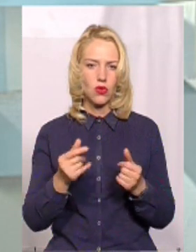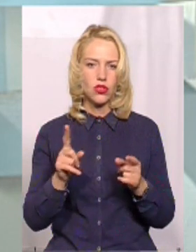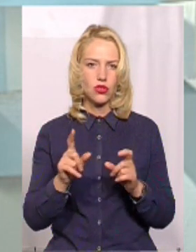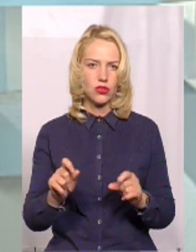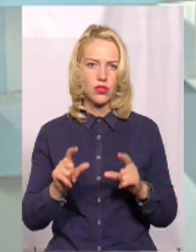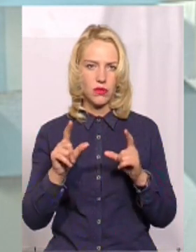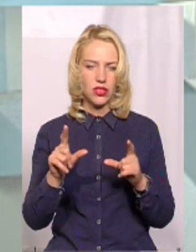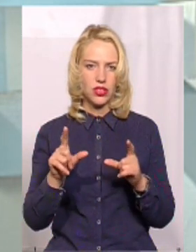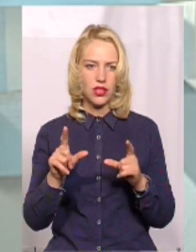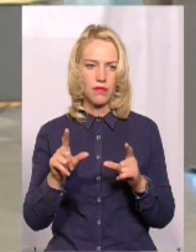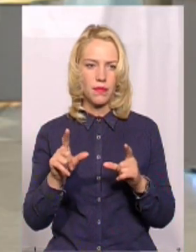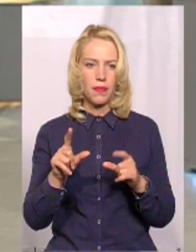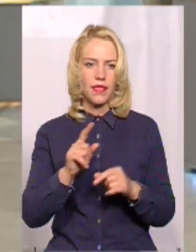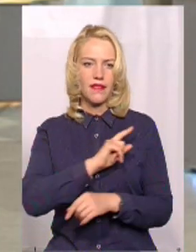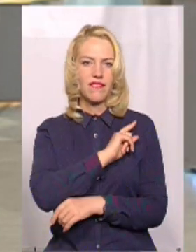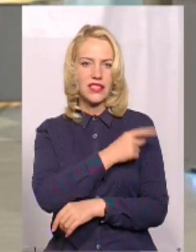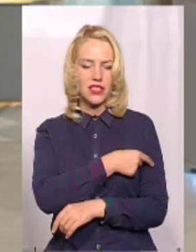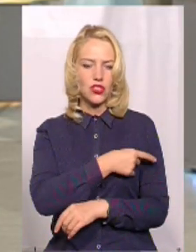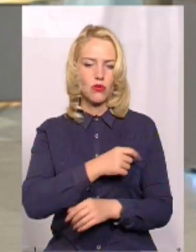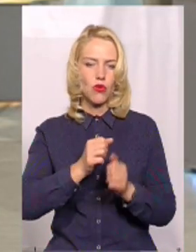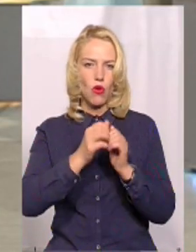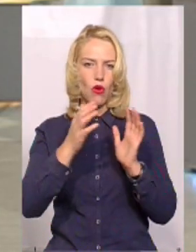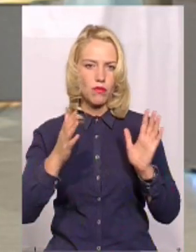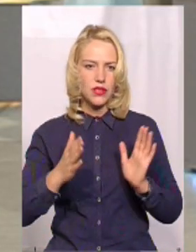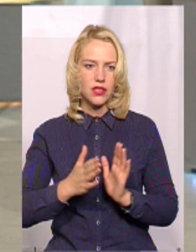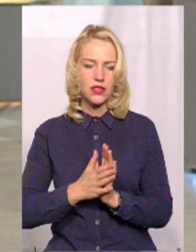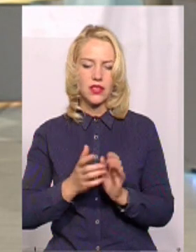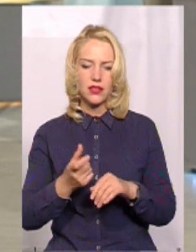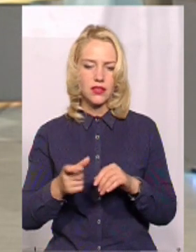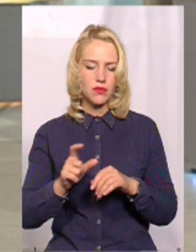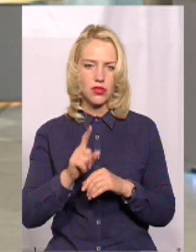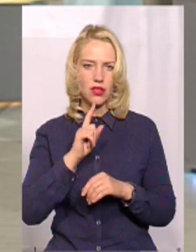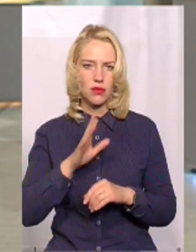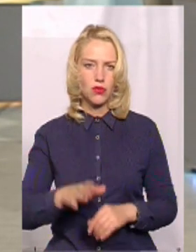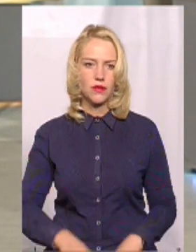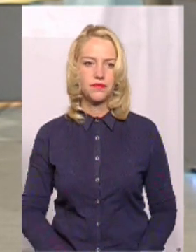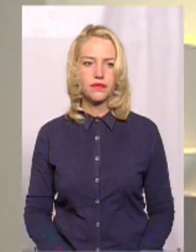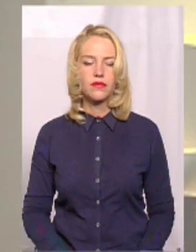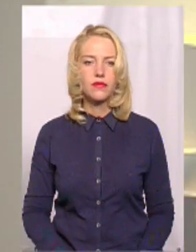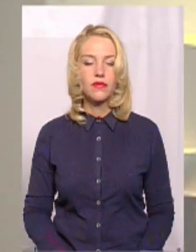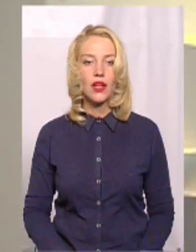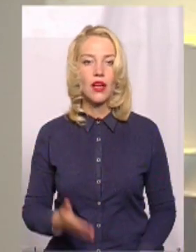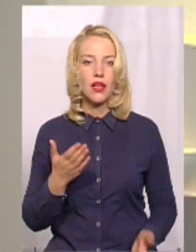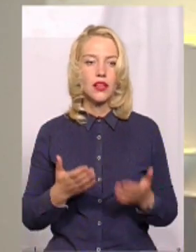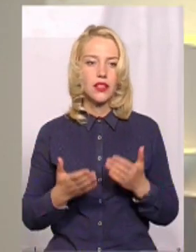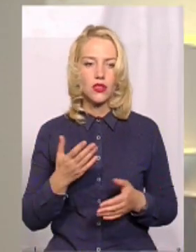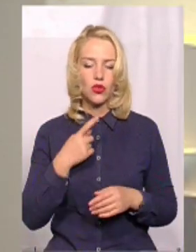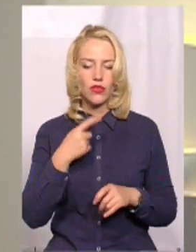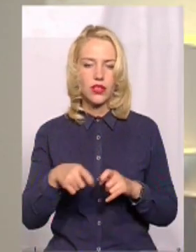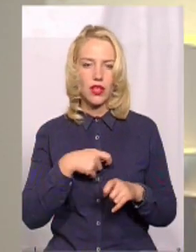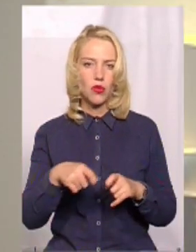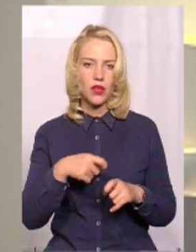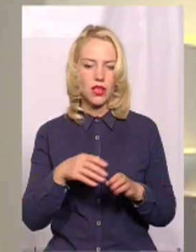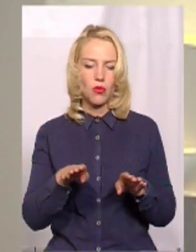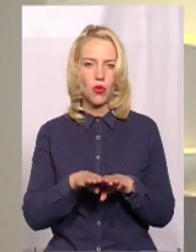збільшення в фізичному обсязі, збільшення не буде. А якщо, я навела цифри, а якщо в кілометри ржаві